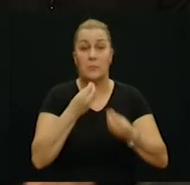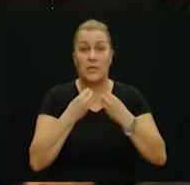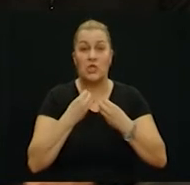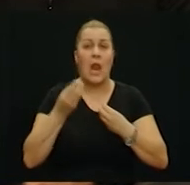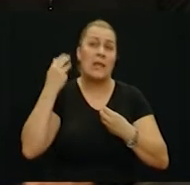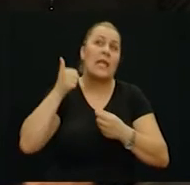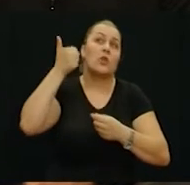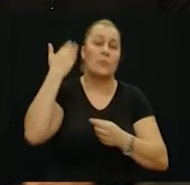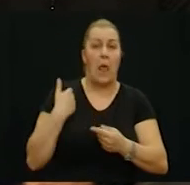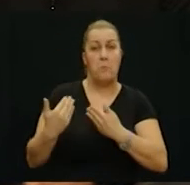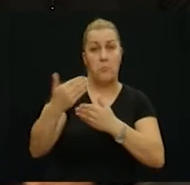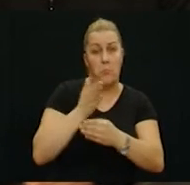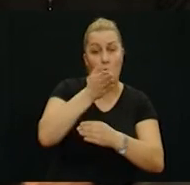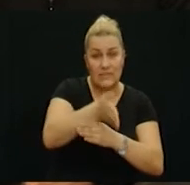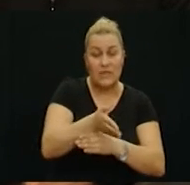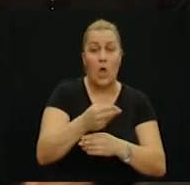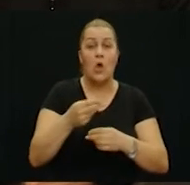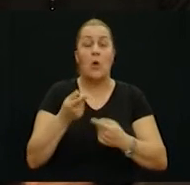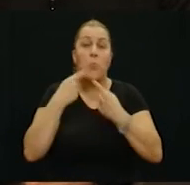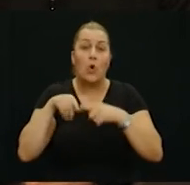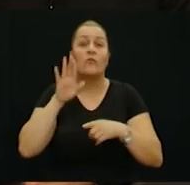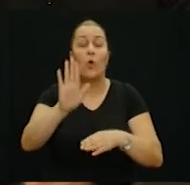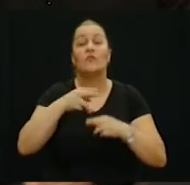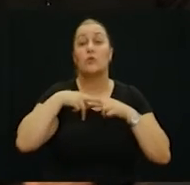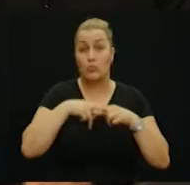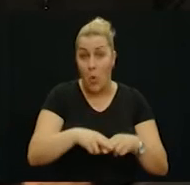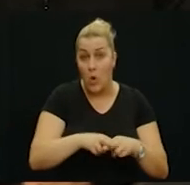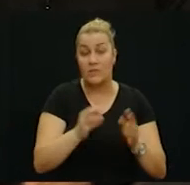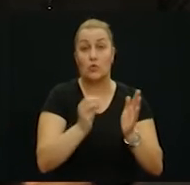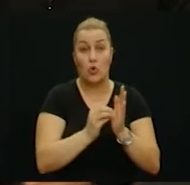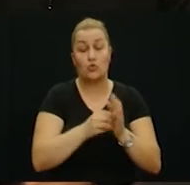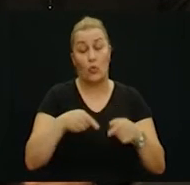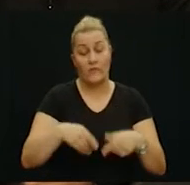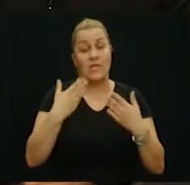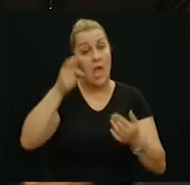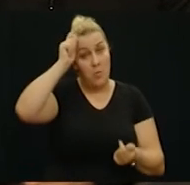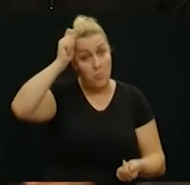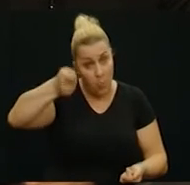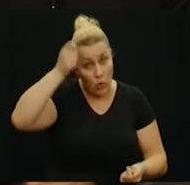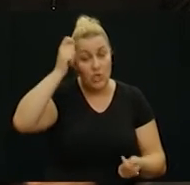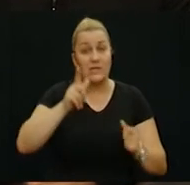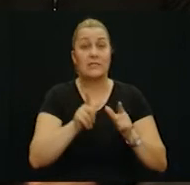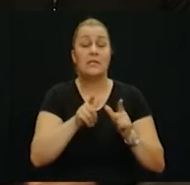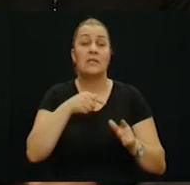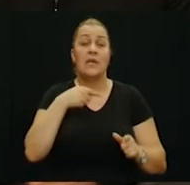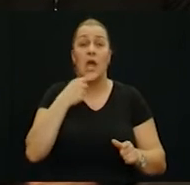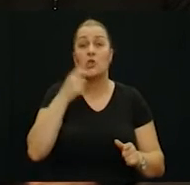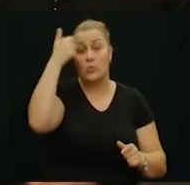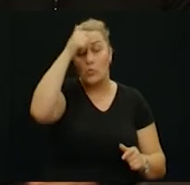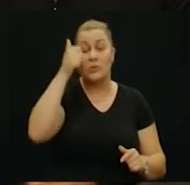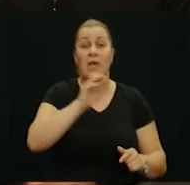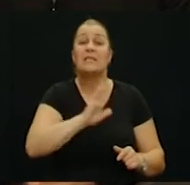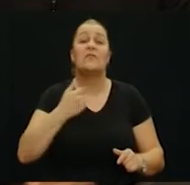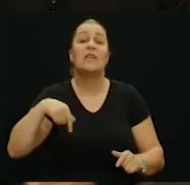moje malenkosti ovdje u grad Heroj, pogotovo kod vas u bolnicu na kojoj mi dan danas iskazujem pijetet i reće u ime svih